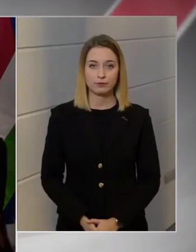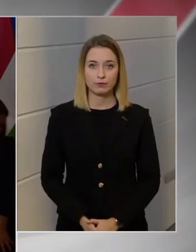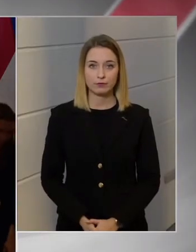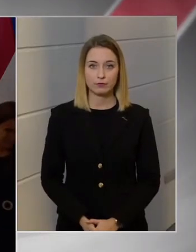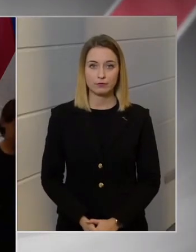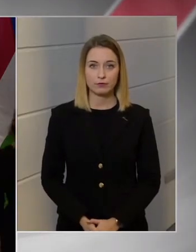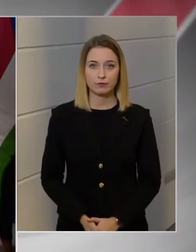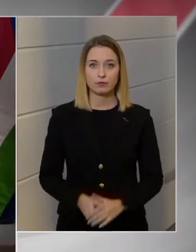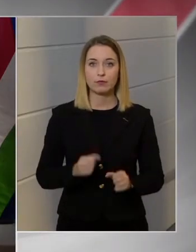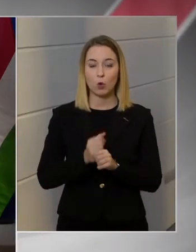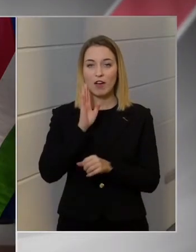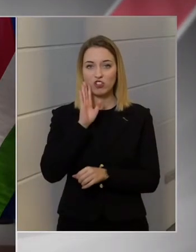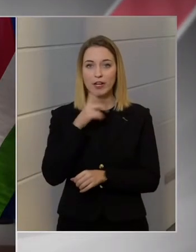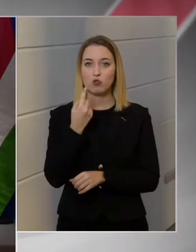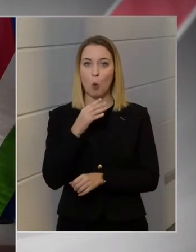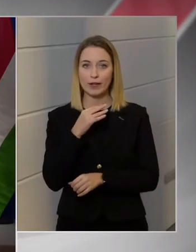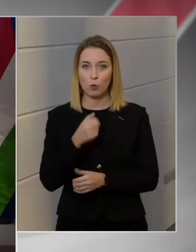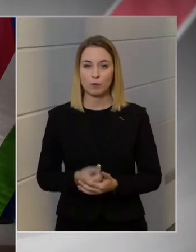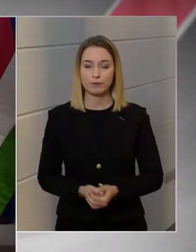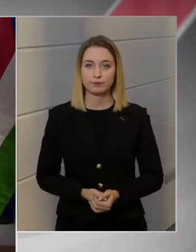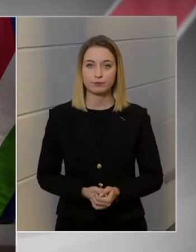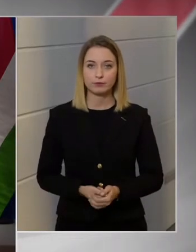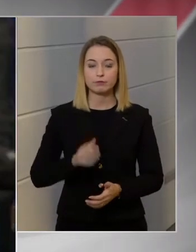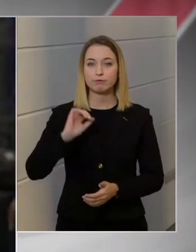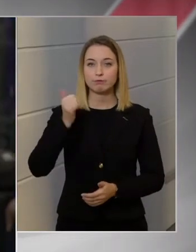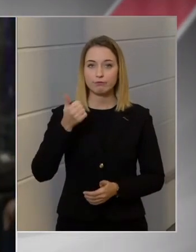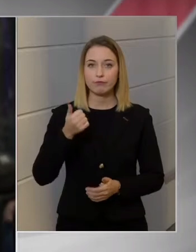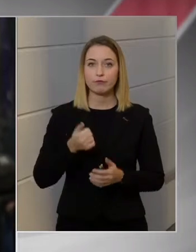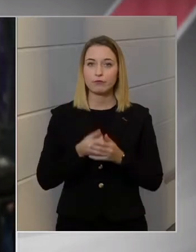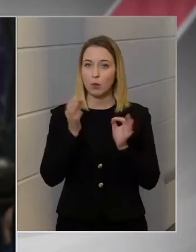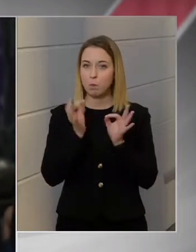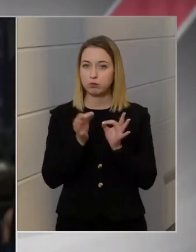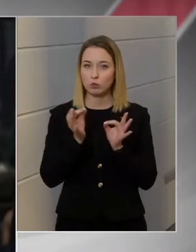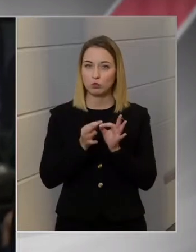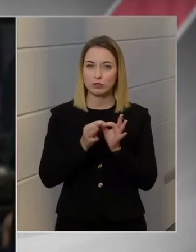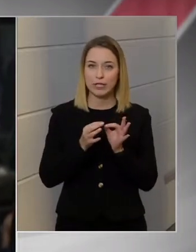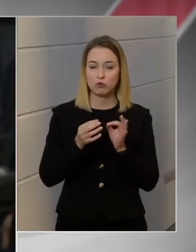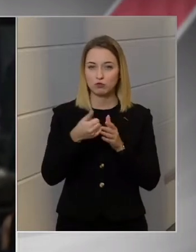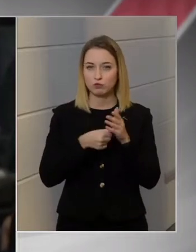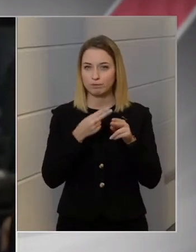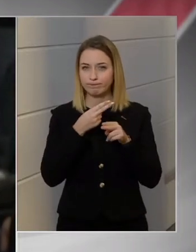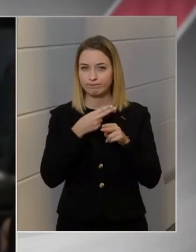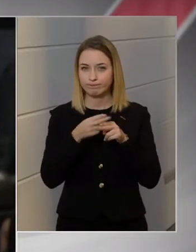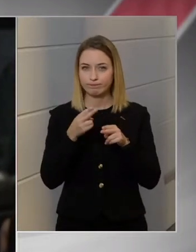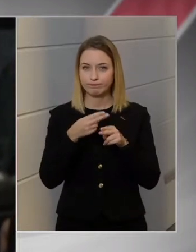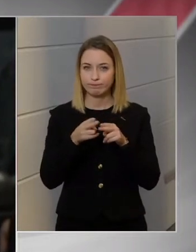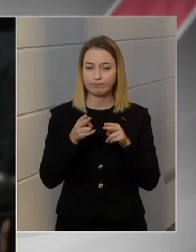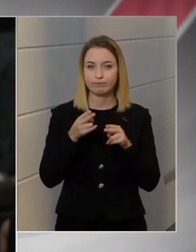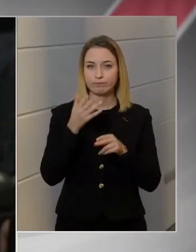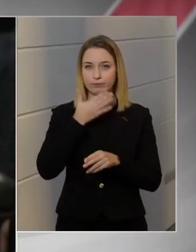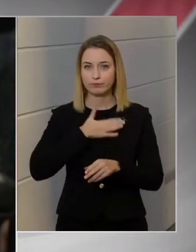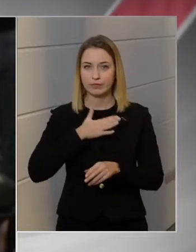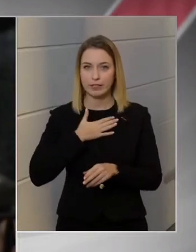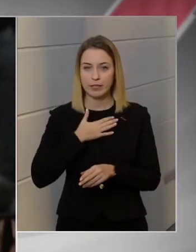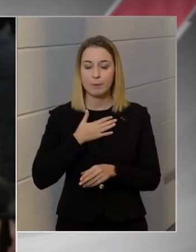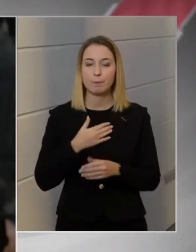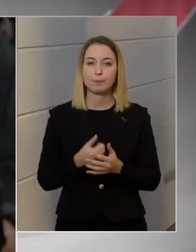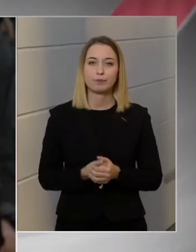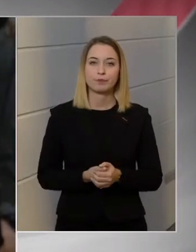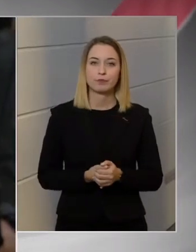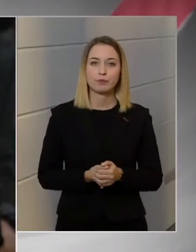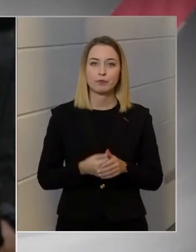Kovács András Orrigó. Elsőként egy pontosítás vagy részletezést szeretnék kérdezni miniszter úrtól. Ugye bejelentett